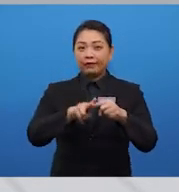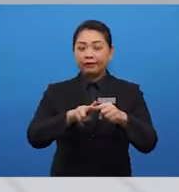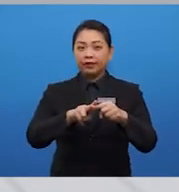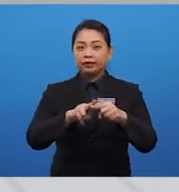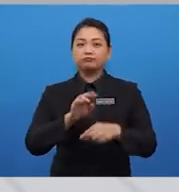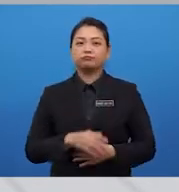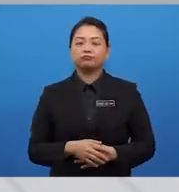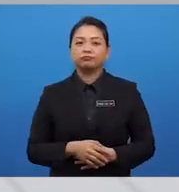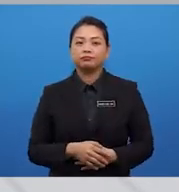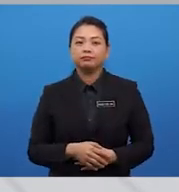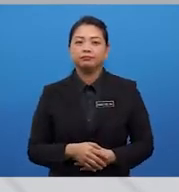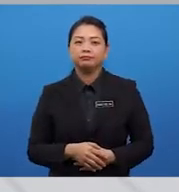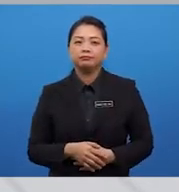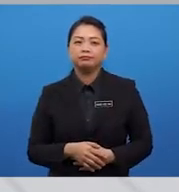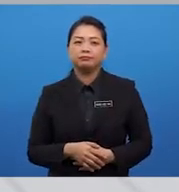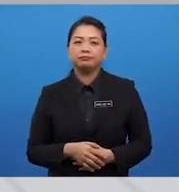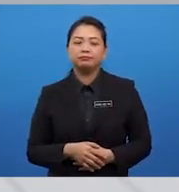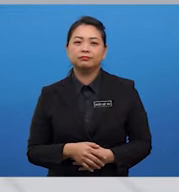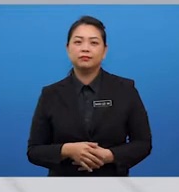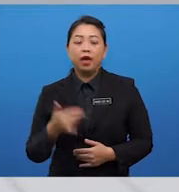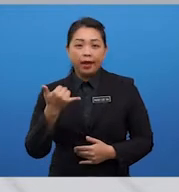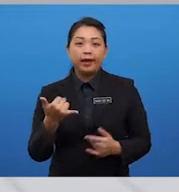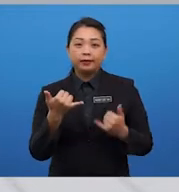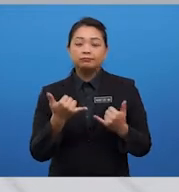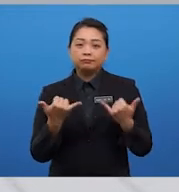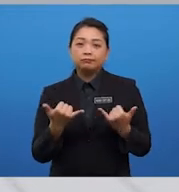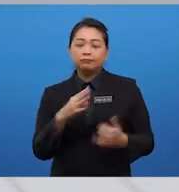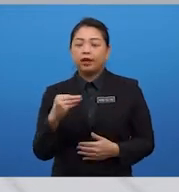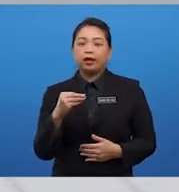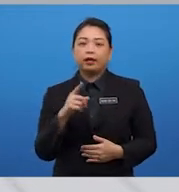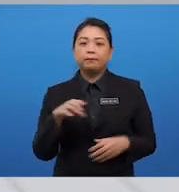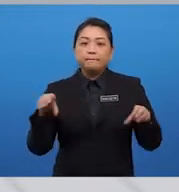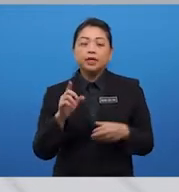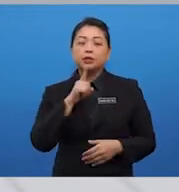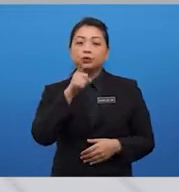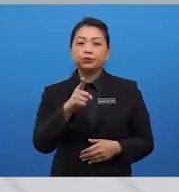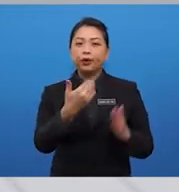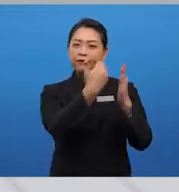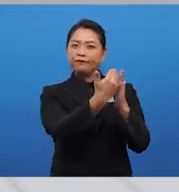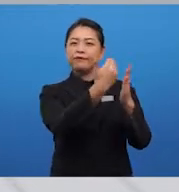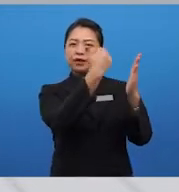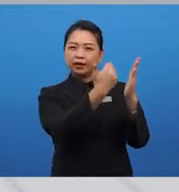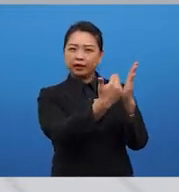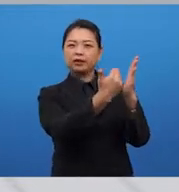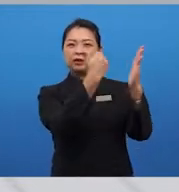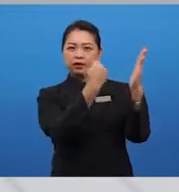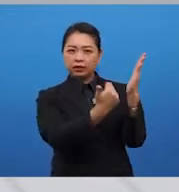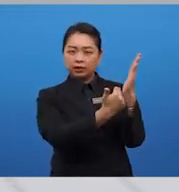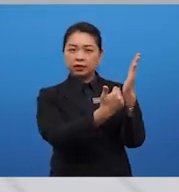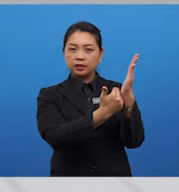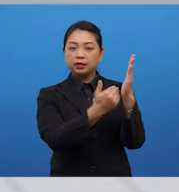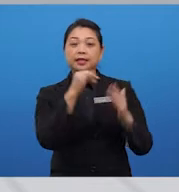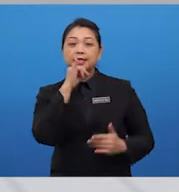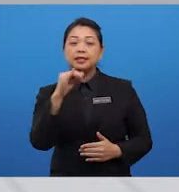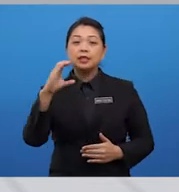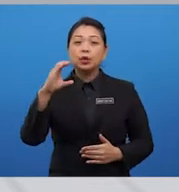sentences. Now, and make sure the flow from one paragraph to another is